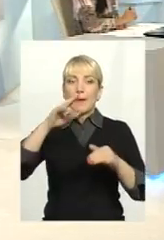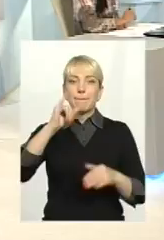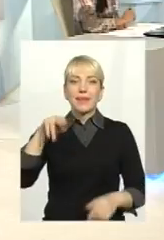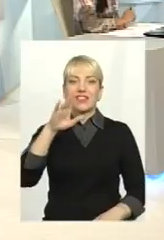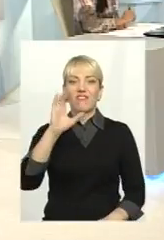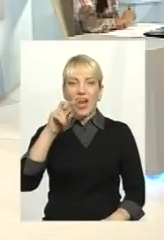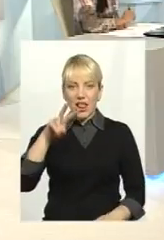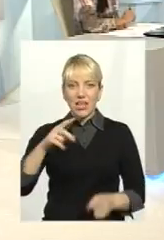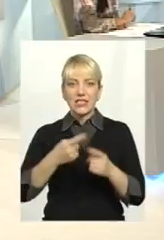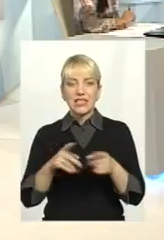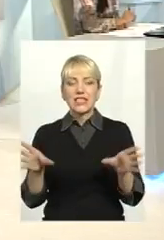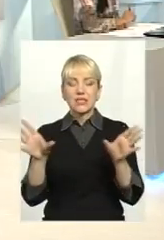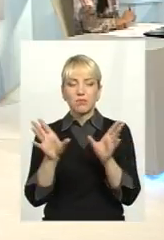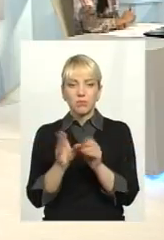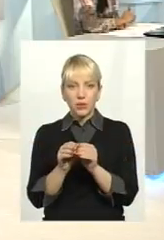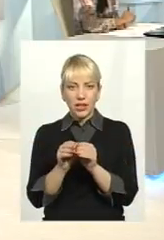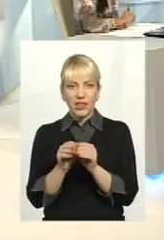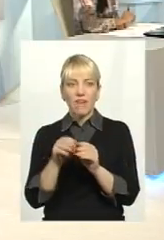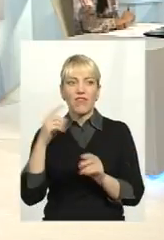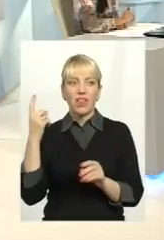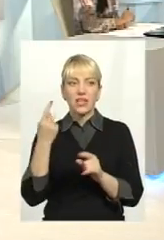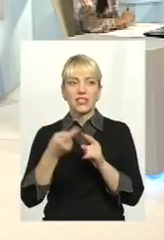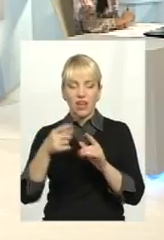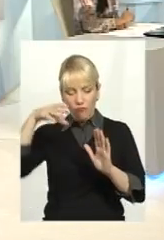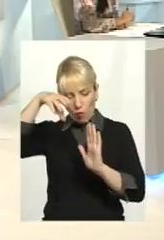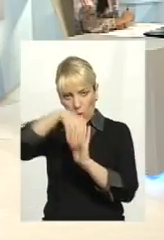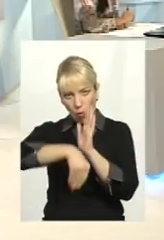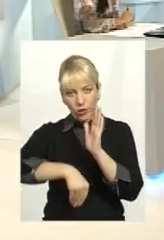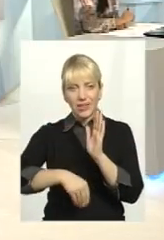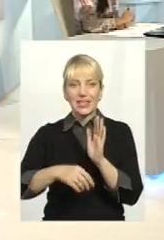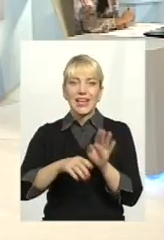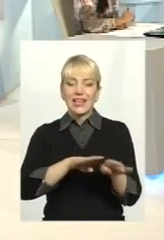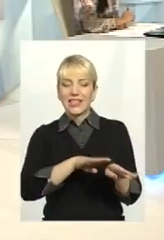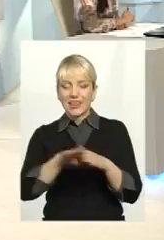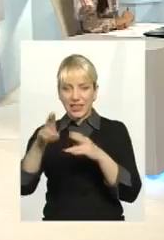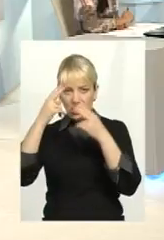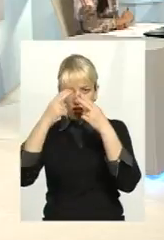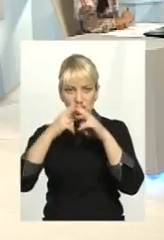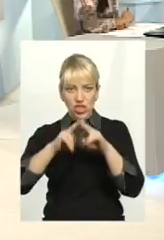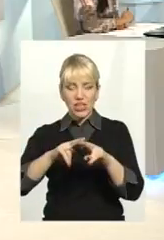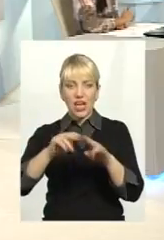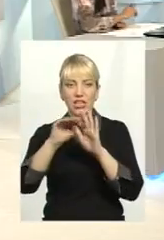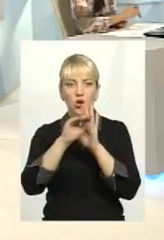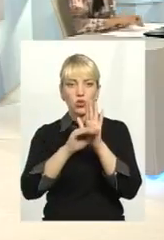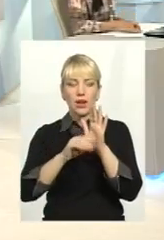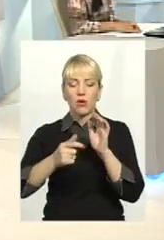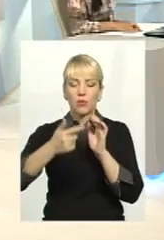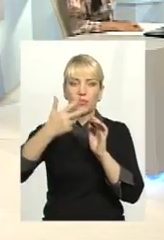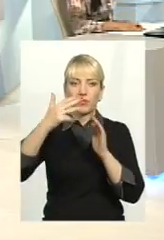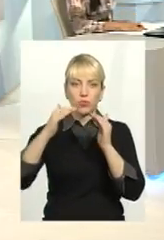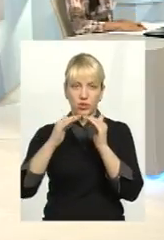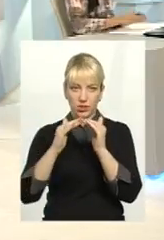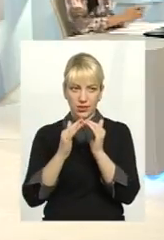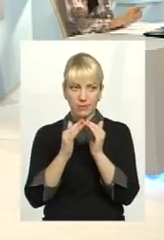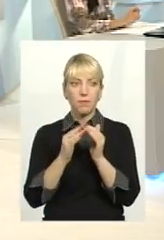ваша спільна, сумісна власність. Це все входить до єдиної інженерної конструкції багатоквартирних будинок. Ну,